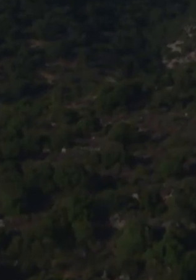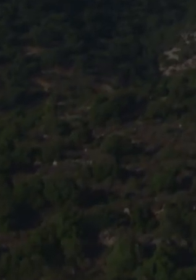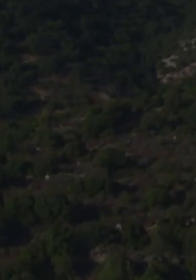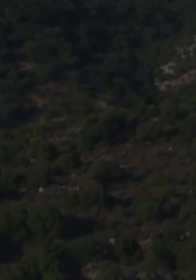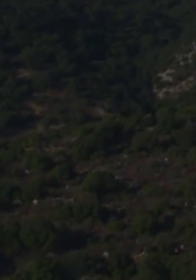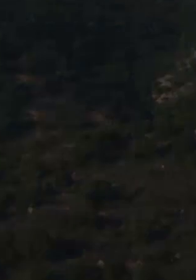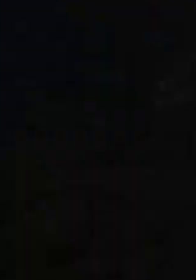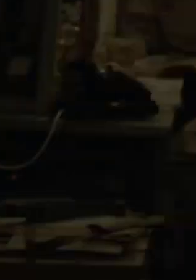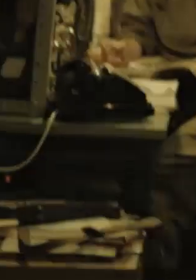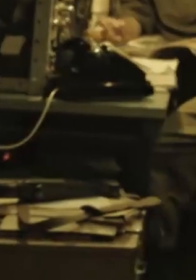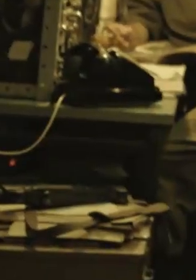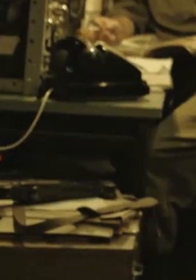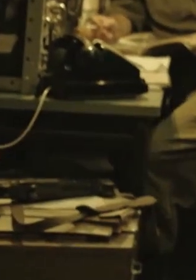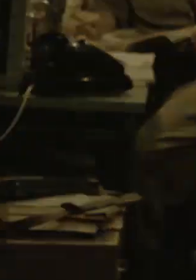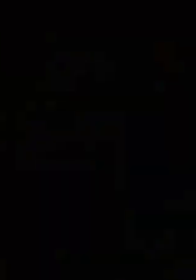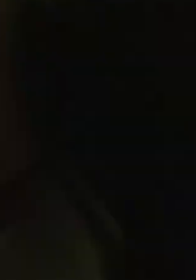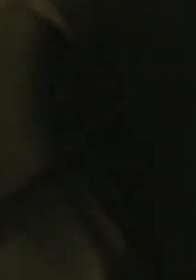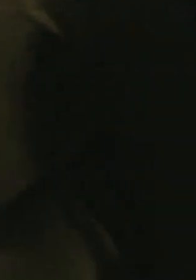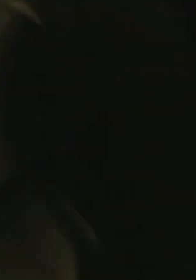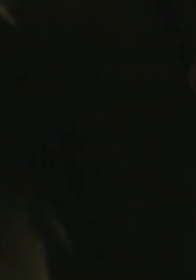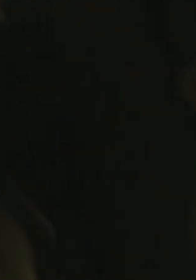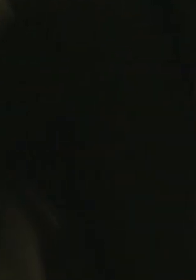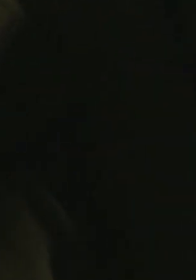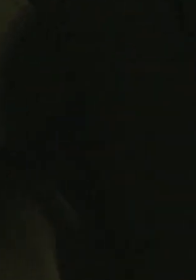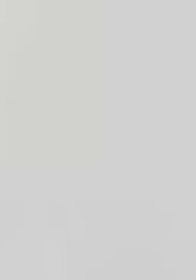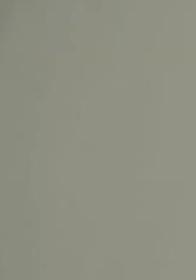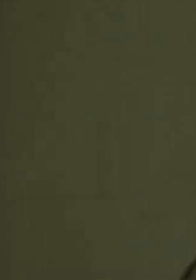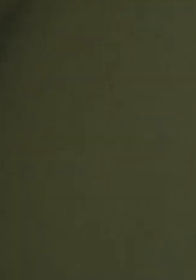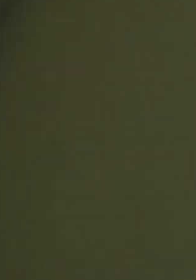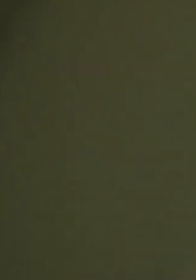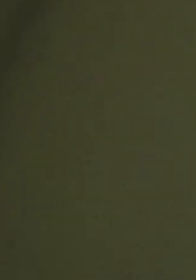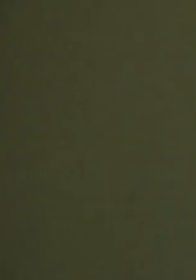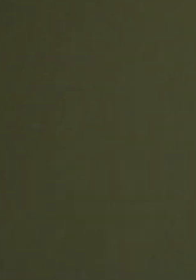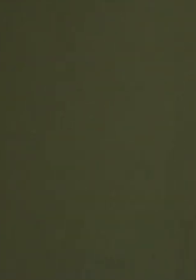אתה נשאר שאני לא מוצאה, ומדי נתראה? ראשונה, מקום. אני נשאר את אותך, מרות.